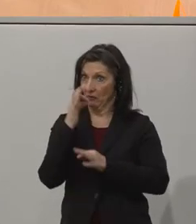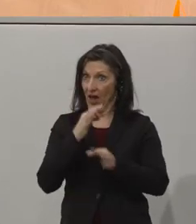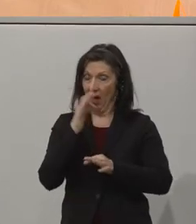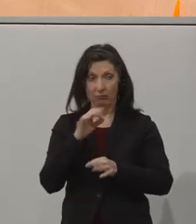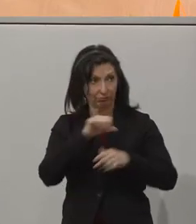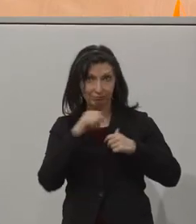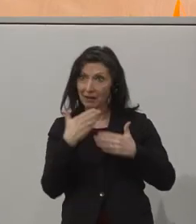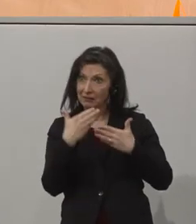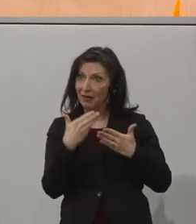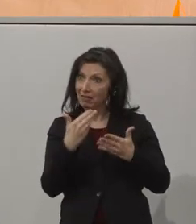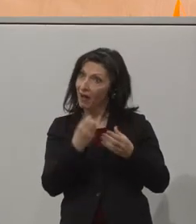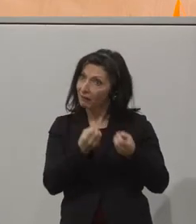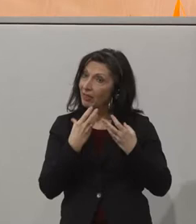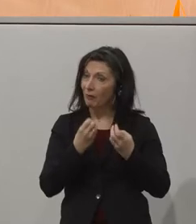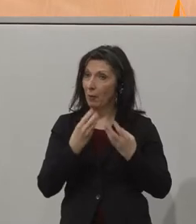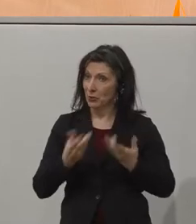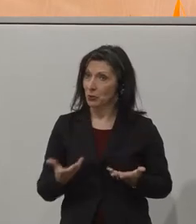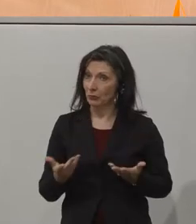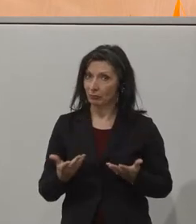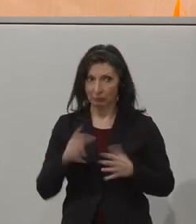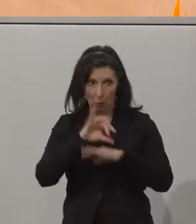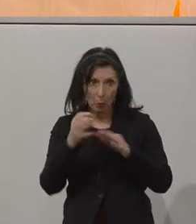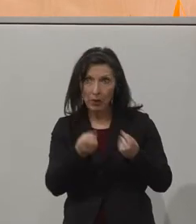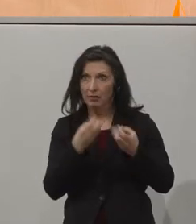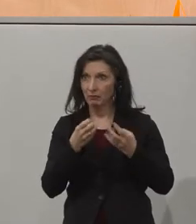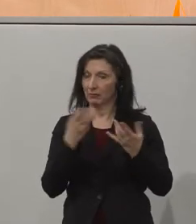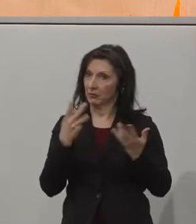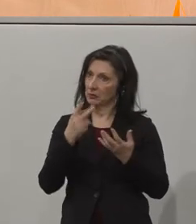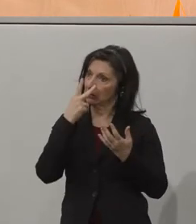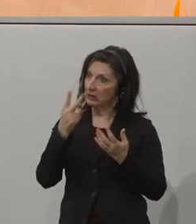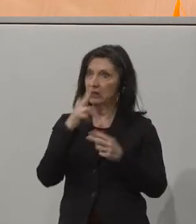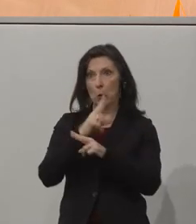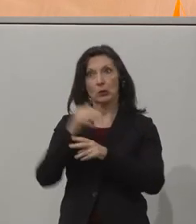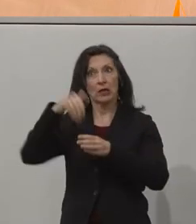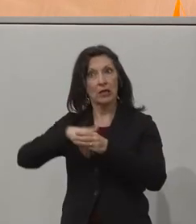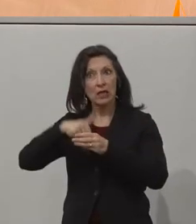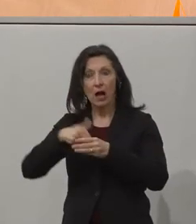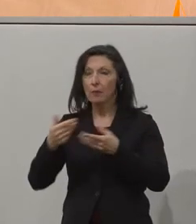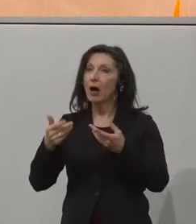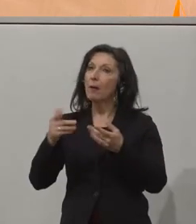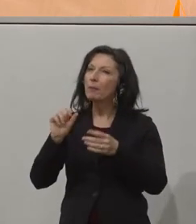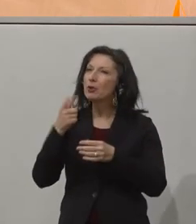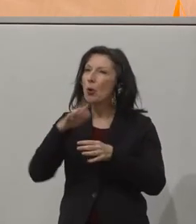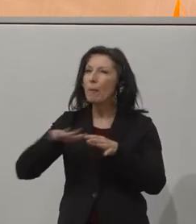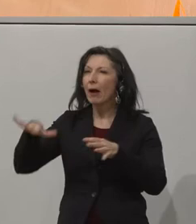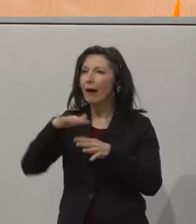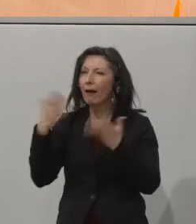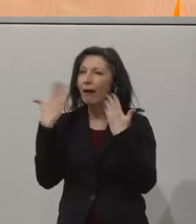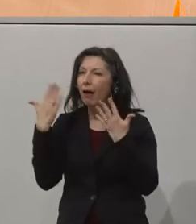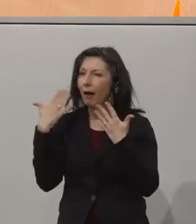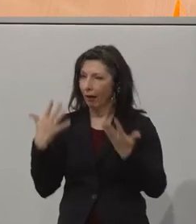in das Projekt, um zu zeigen, dass auch aus Österreich heraus innovative Projekte vor allem in der ländlichen Region für